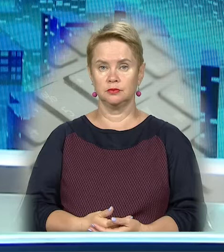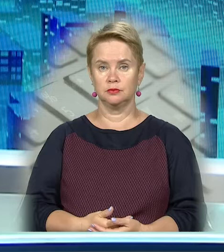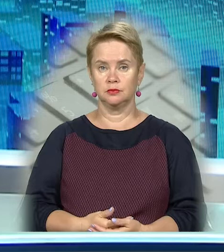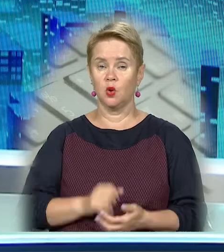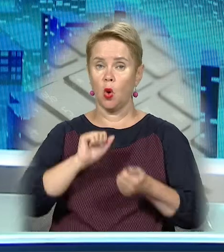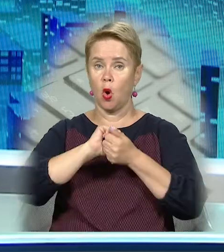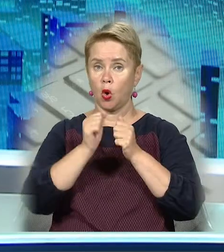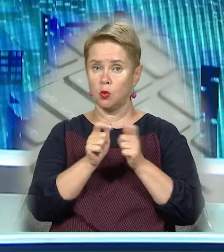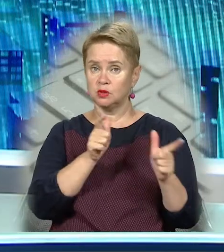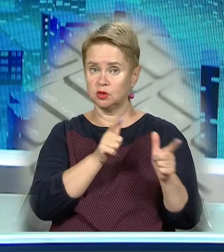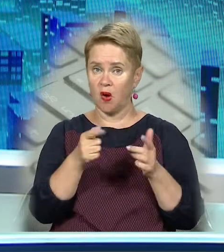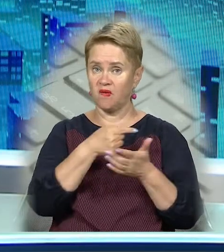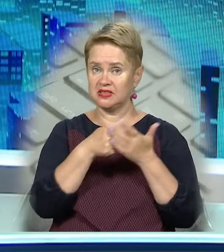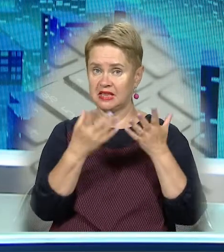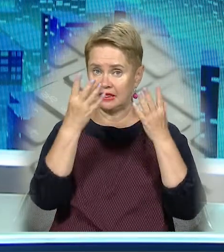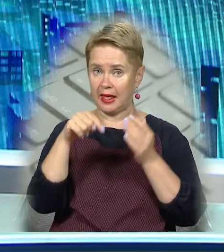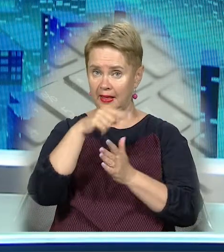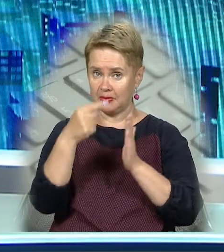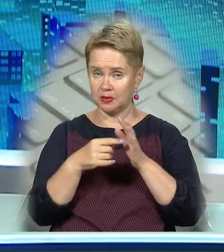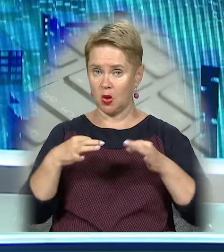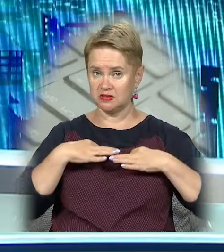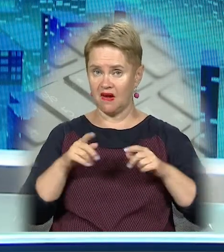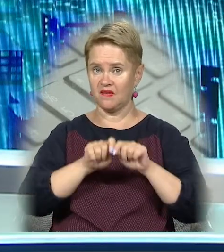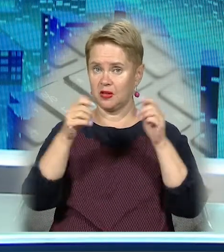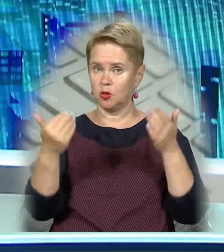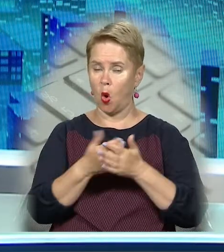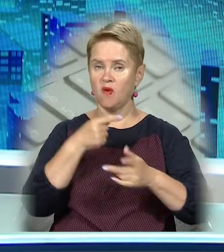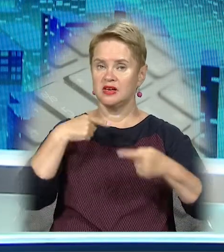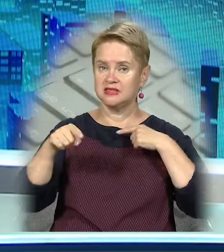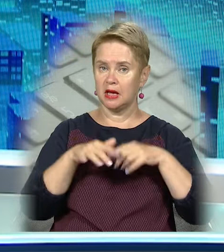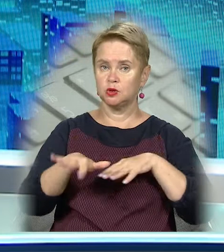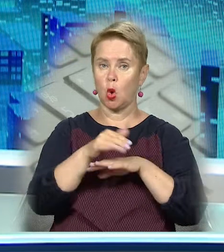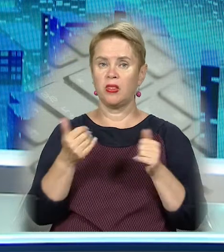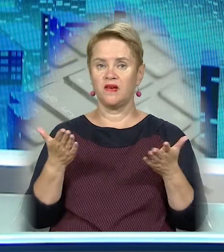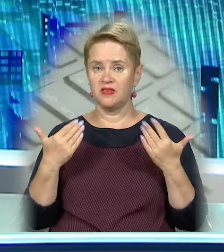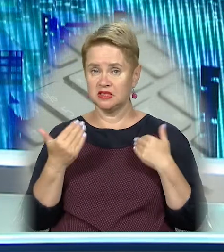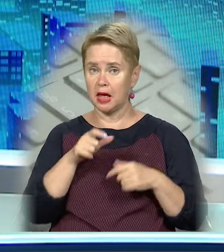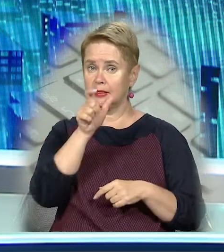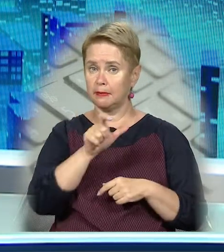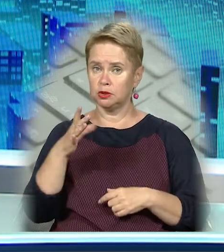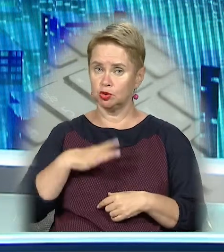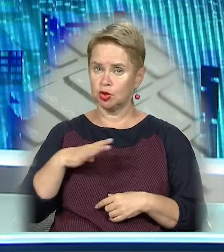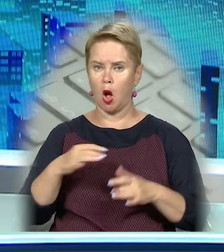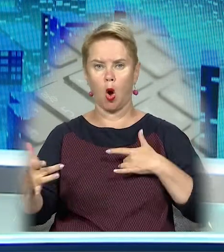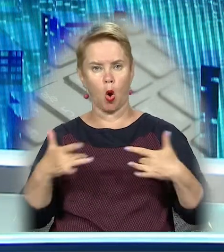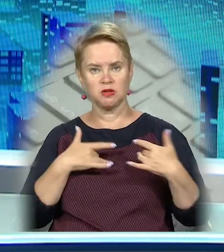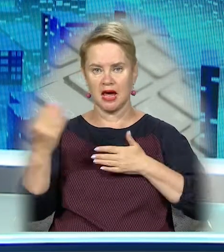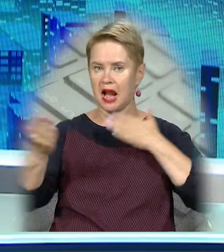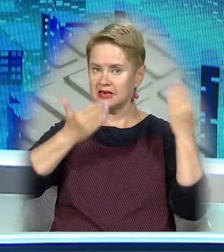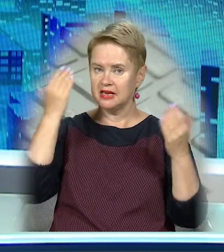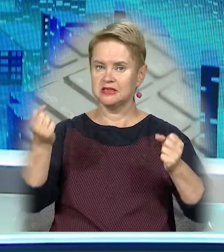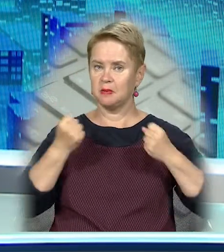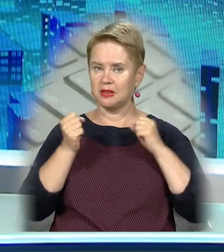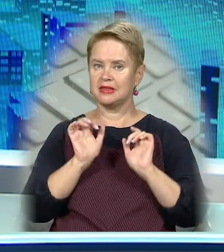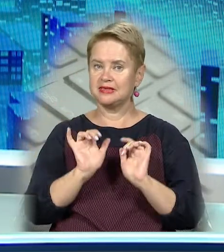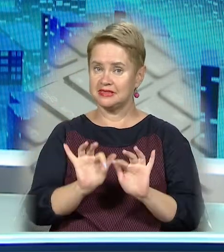У Кам'янському готуються відзначити День міста. До свята відкриють нові стадіони та зони відпочинку. На мешканців чекають концерти, розважальні та